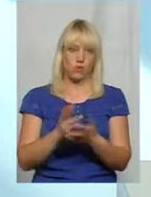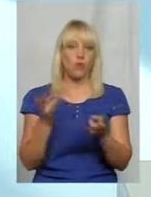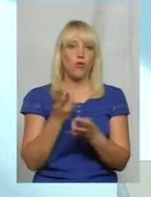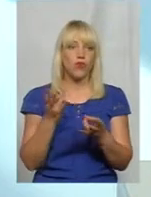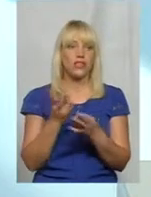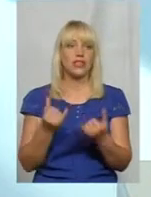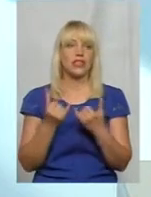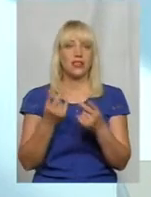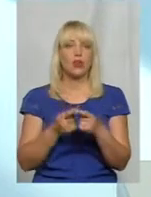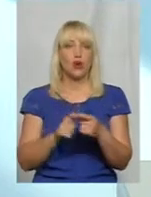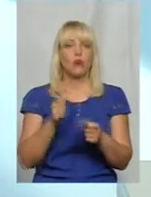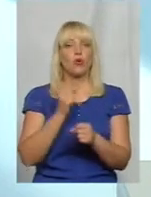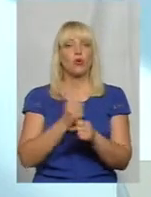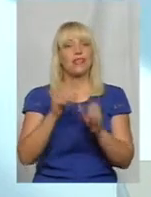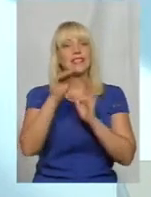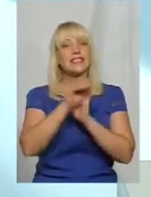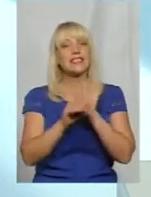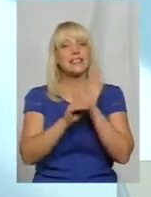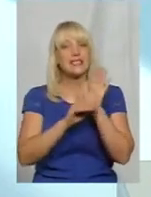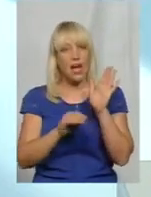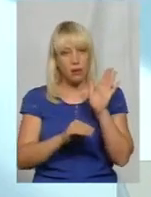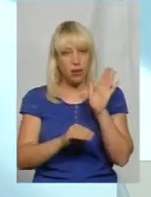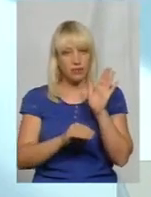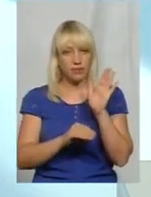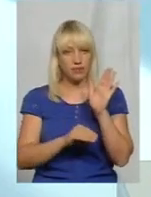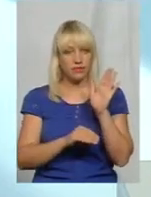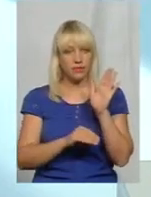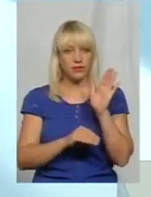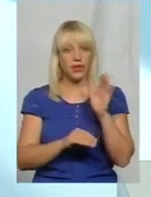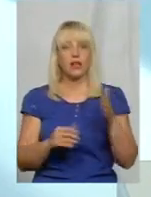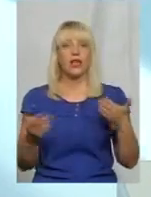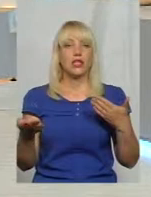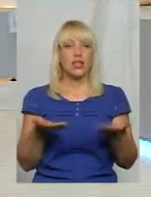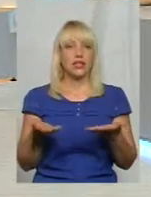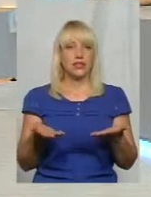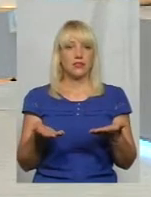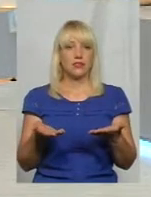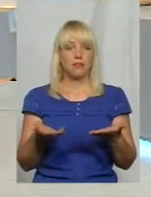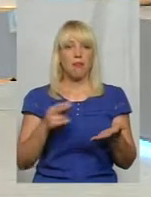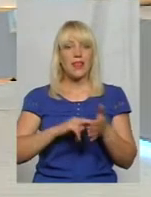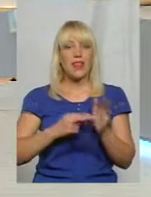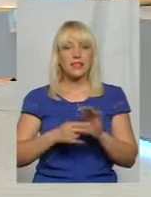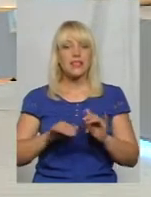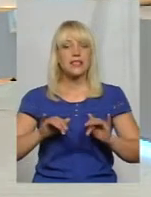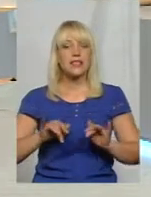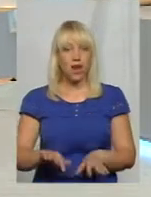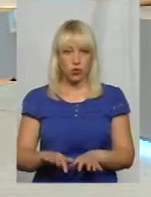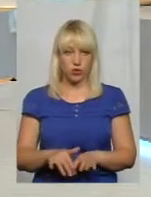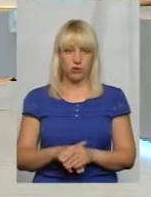системно пророблятися план заходів,